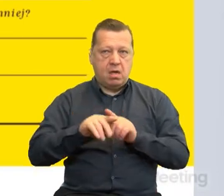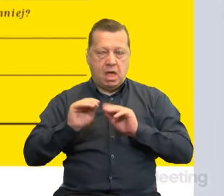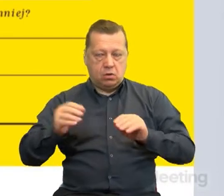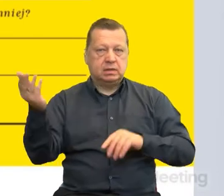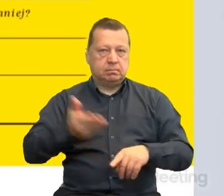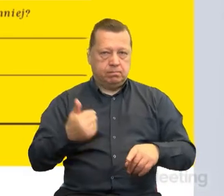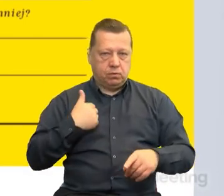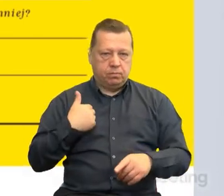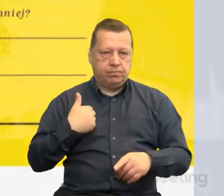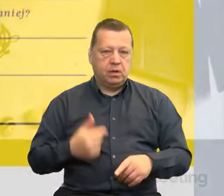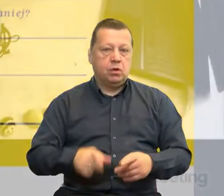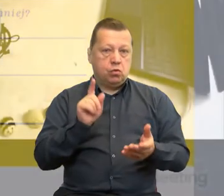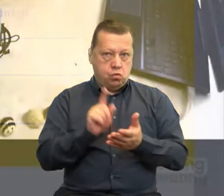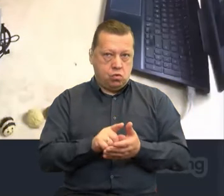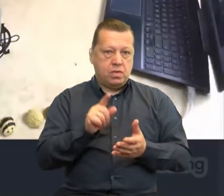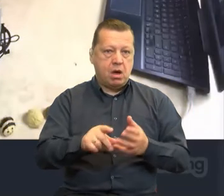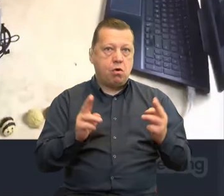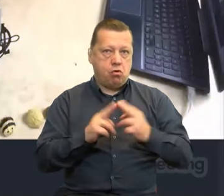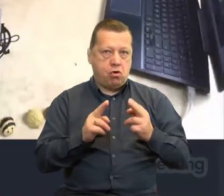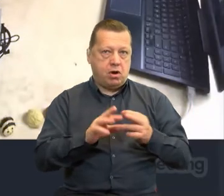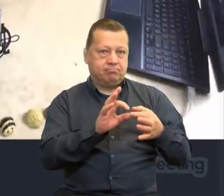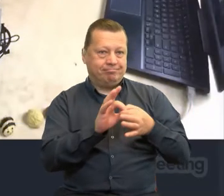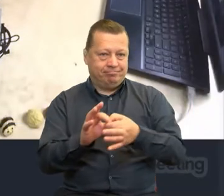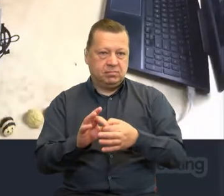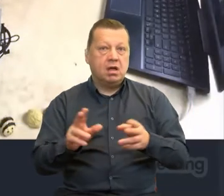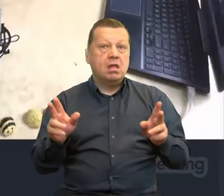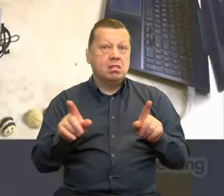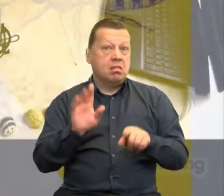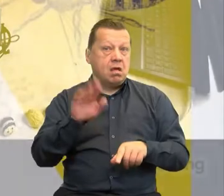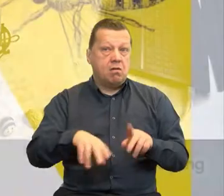Udało nam się podtrzymać te cenne kontakty również podczas pandemii.